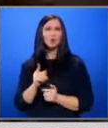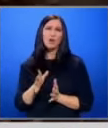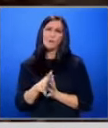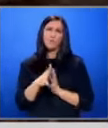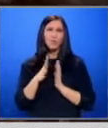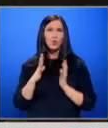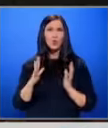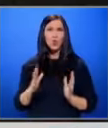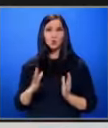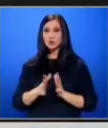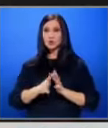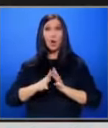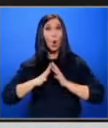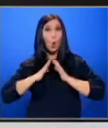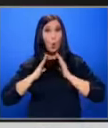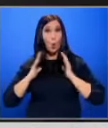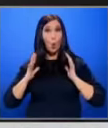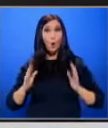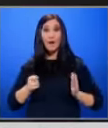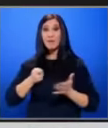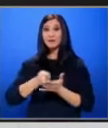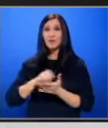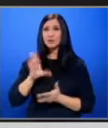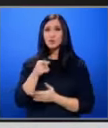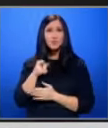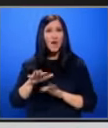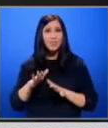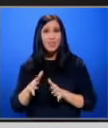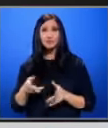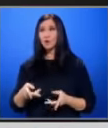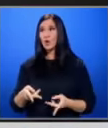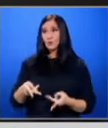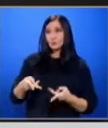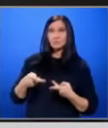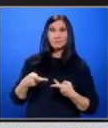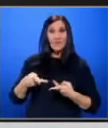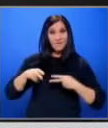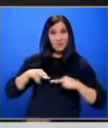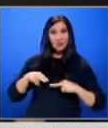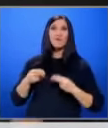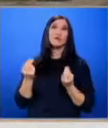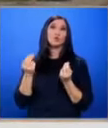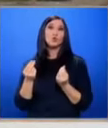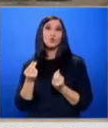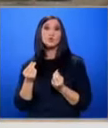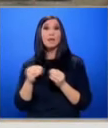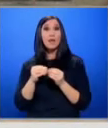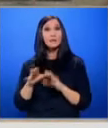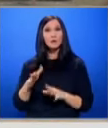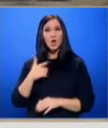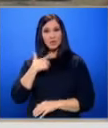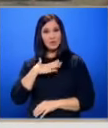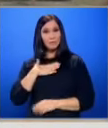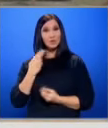голяма инвестиция И всичко това нещо рефлектира върху стоеността на яйцето Себестоеността на